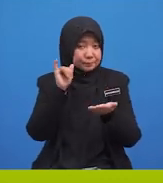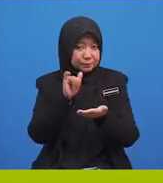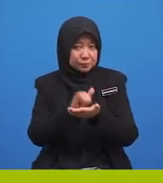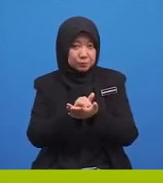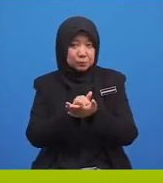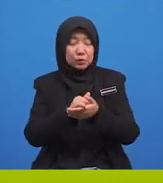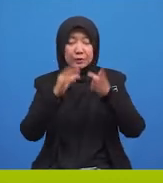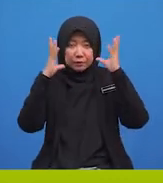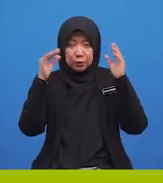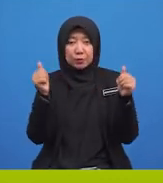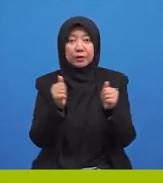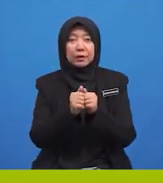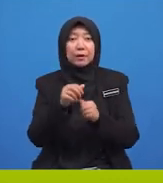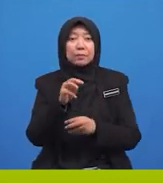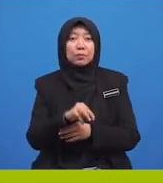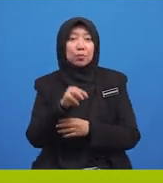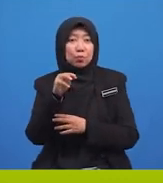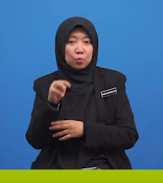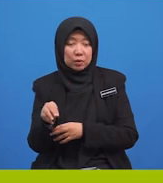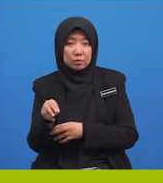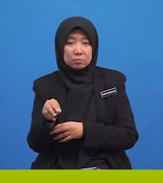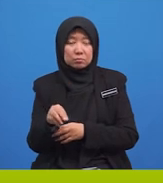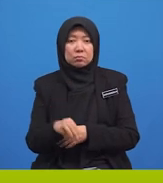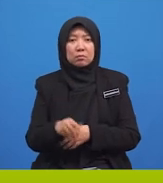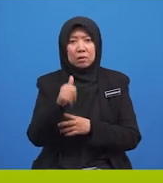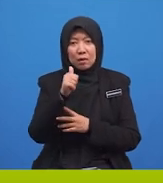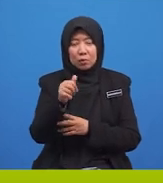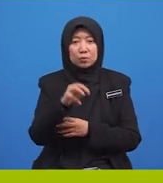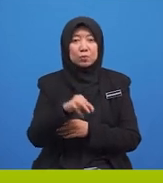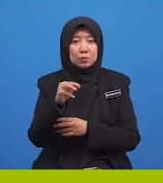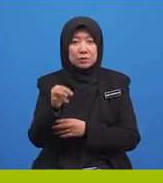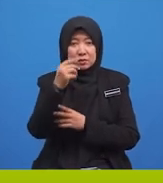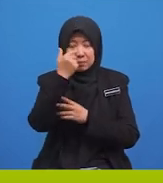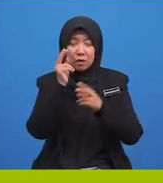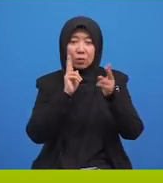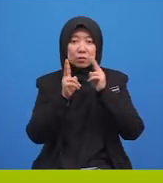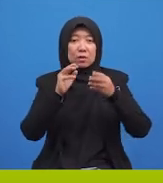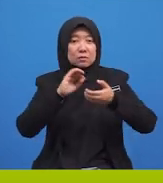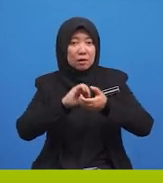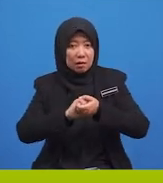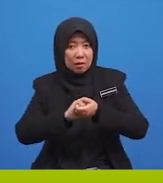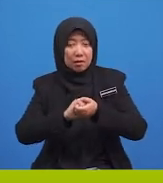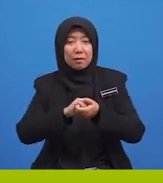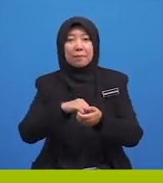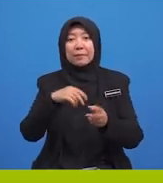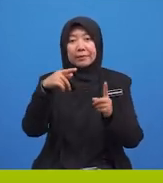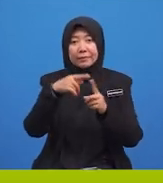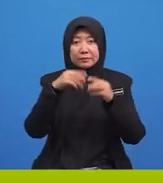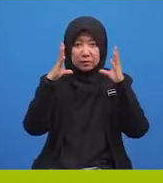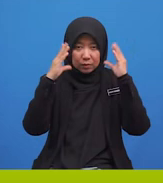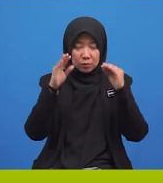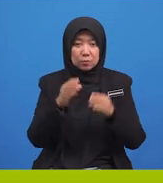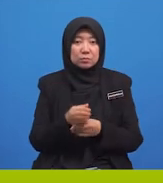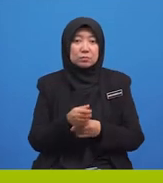Bagus murid tadi. Dia mengucapkan salam kepada gurunya. Kamu pula bagaimana? Amalan